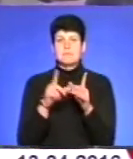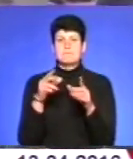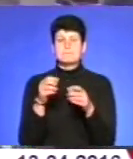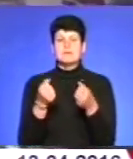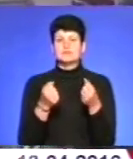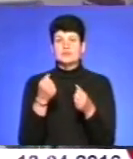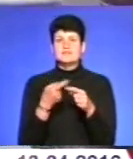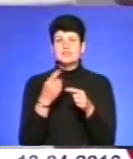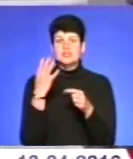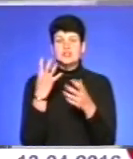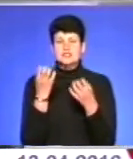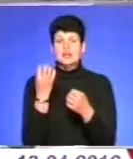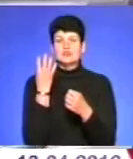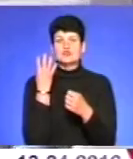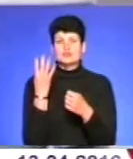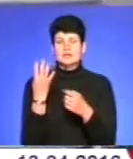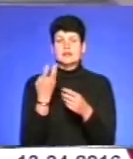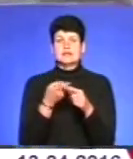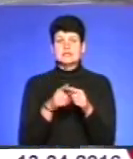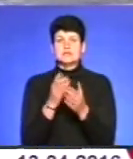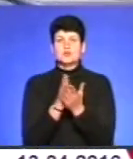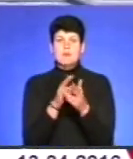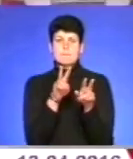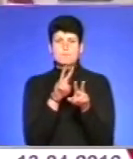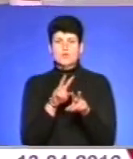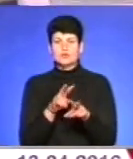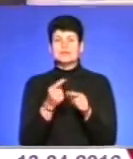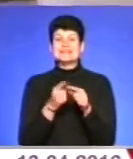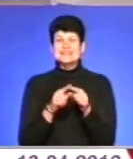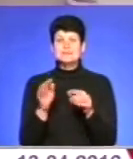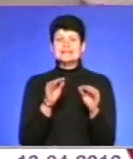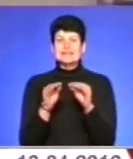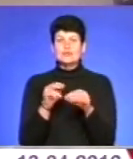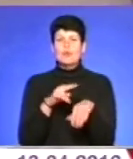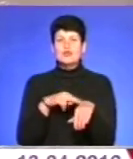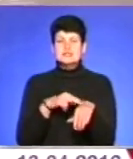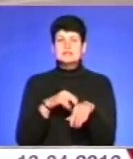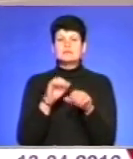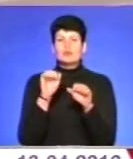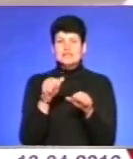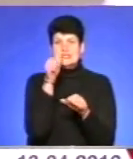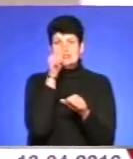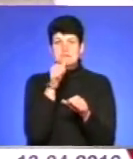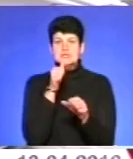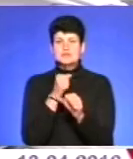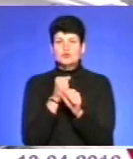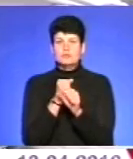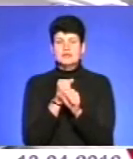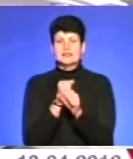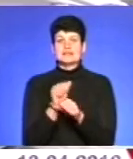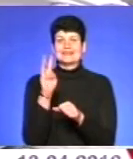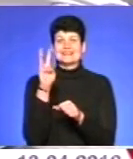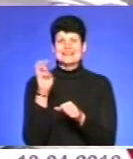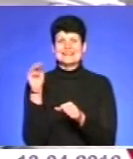екіпажі – це командир роти та служба моніторингу. Таким складом поліцейські за місяць роботи спромоглись наповнити бюджет на 300